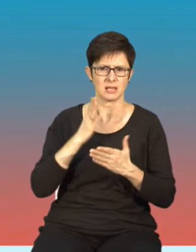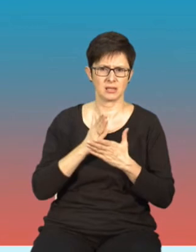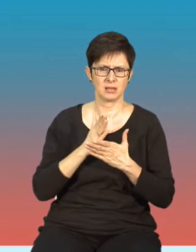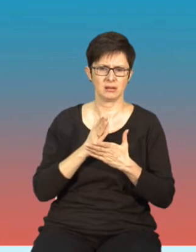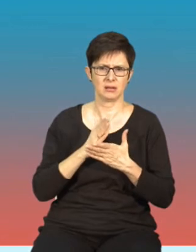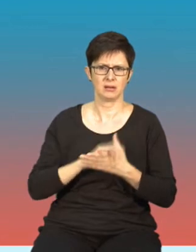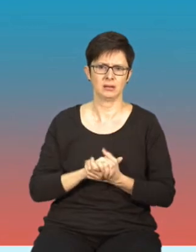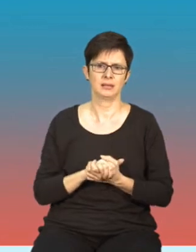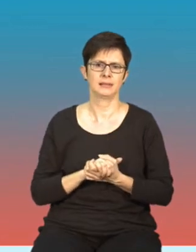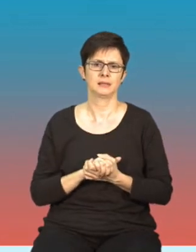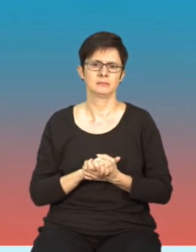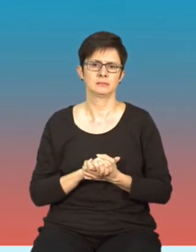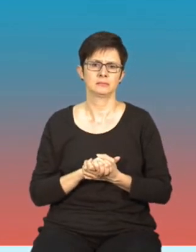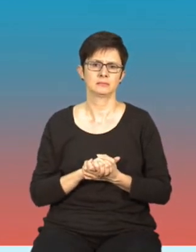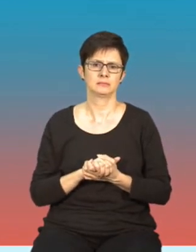Digital Service Act.